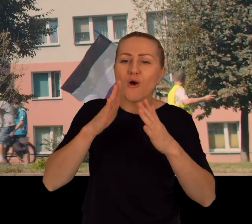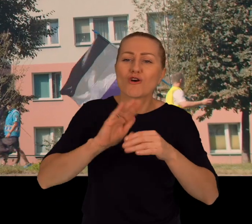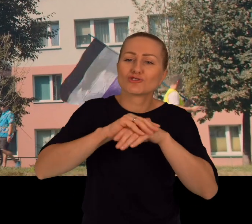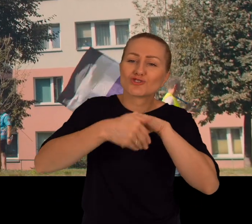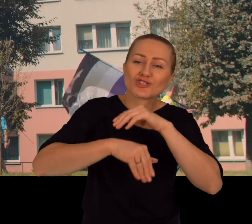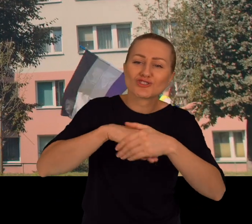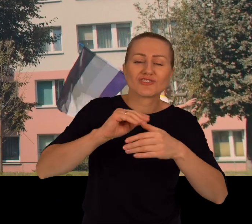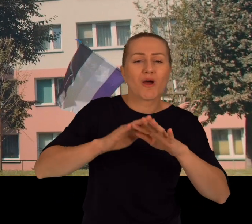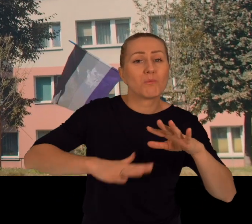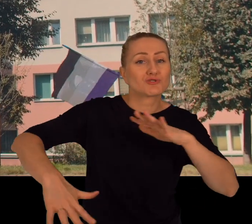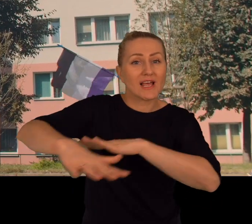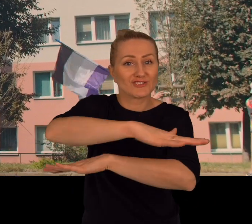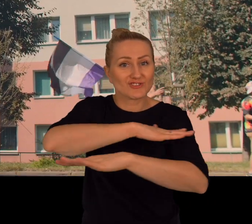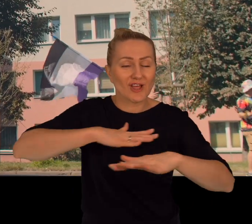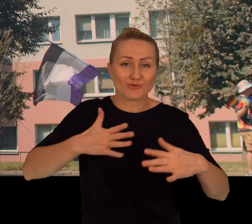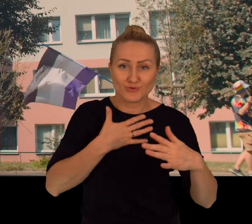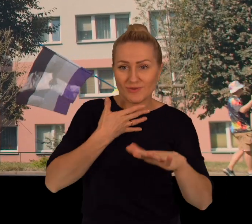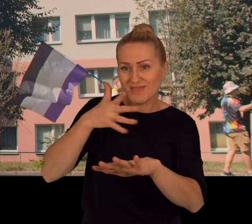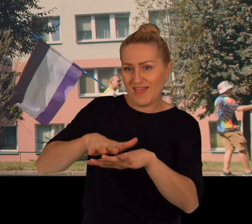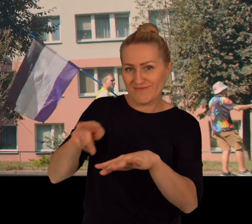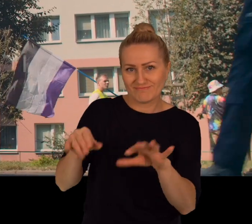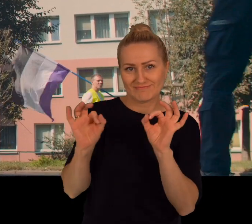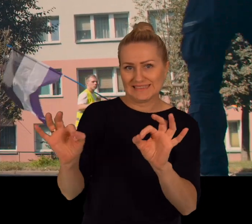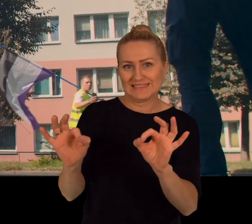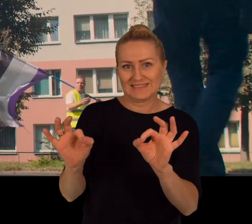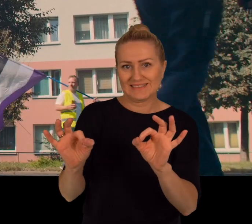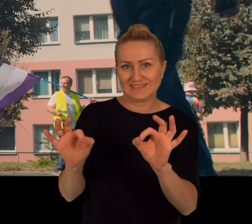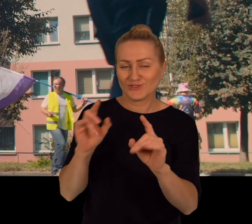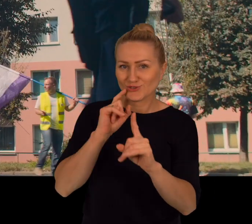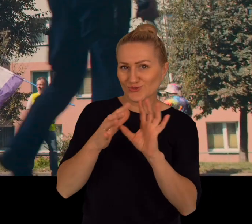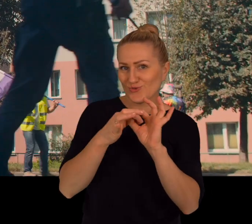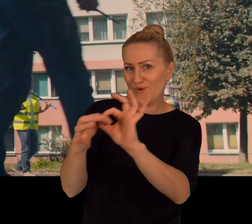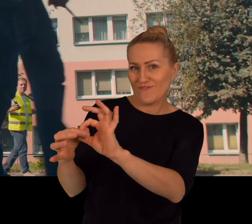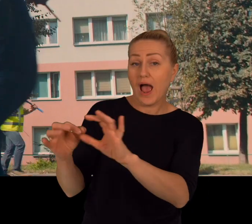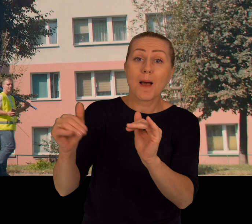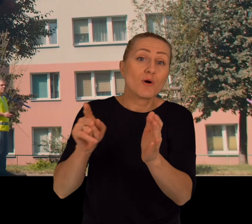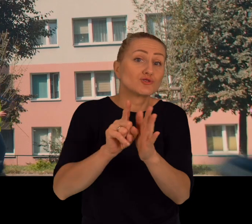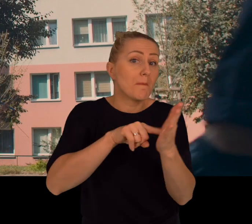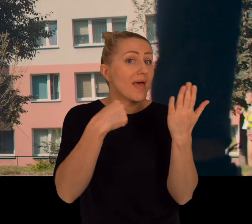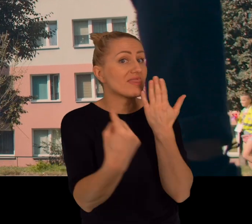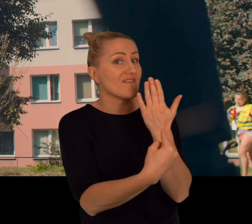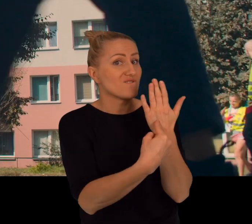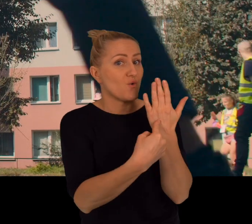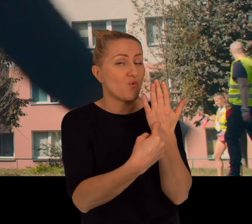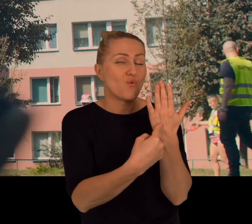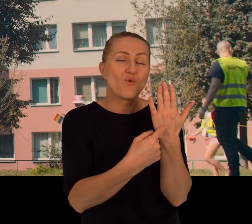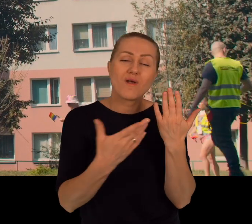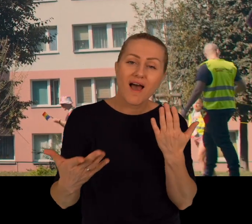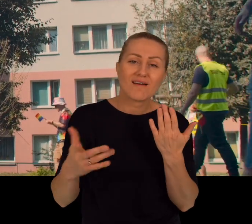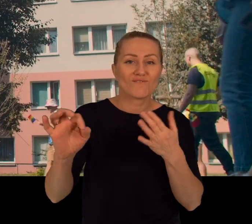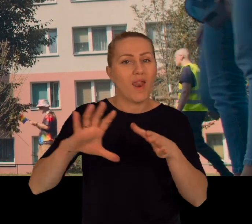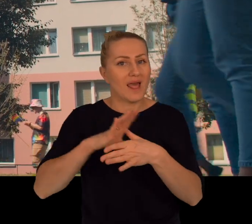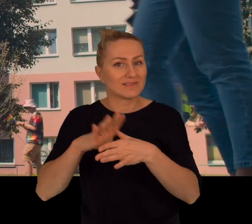taką szczęśliwą przestrzenią, która może być traktowana dosłownie, a może być metaforyczną